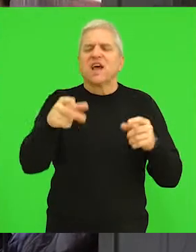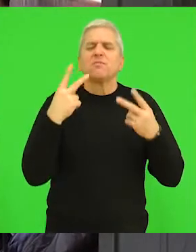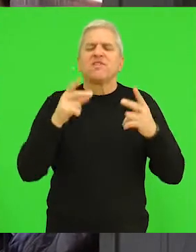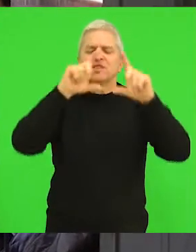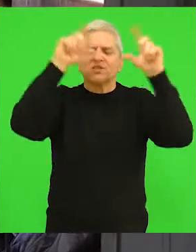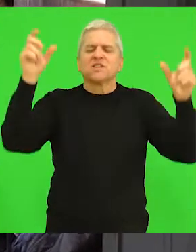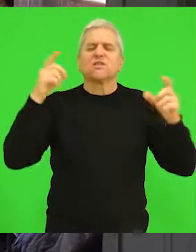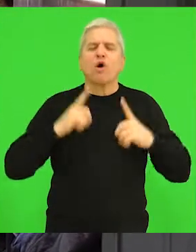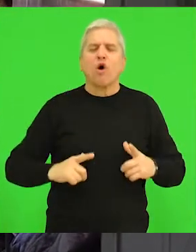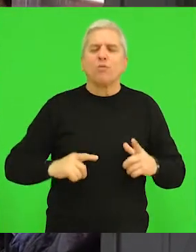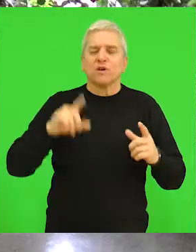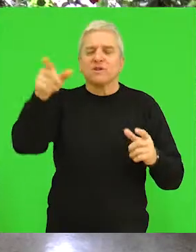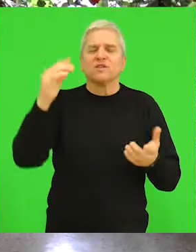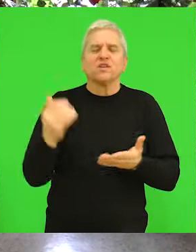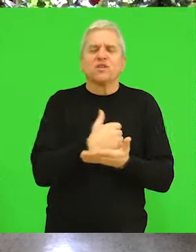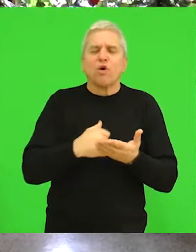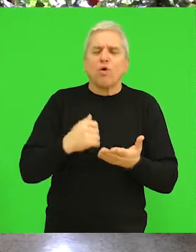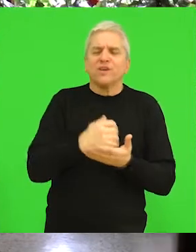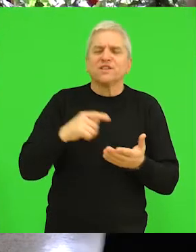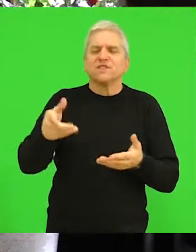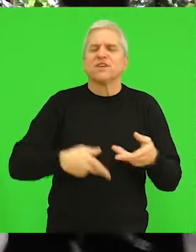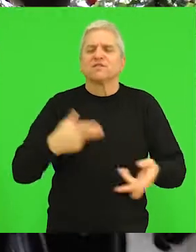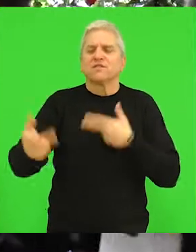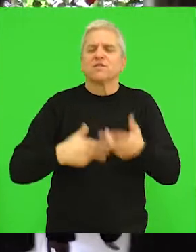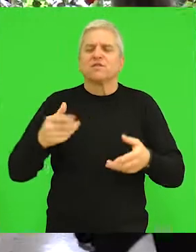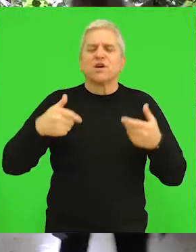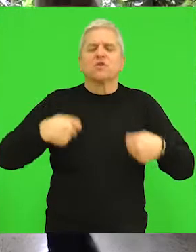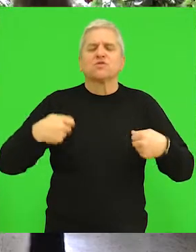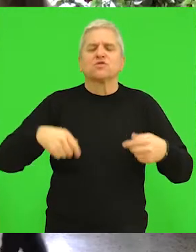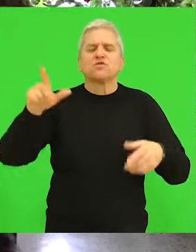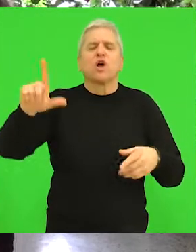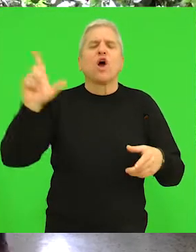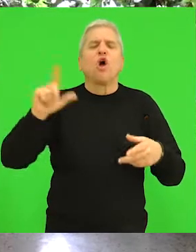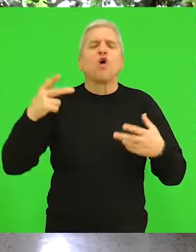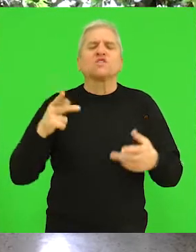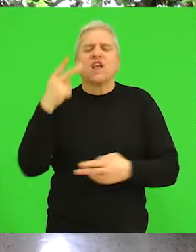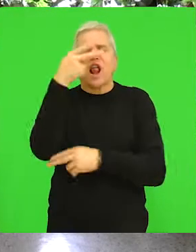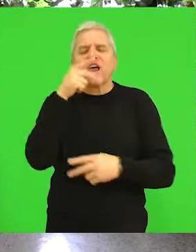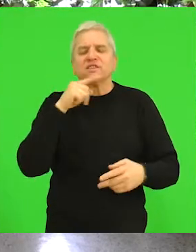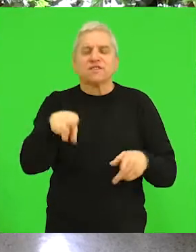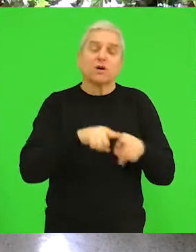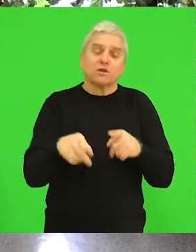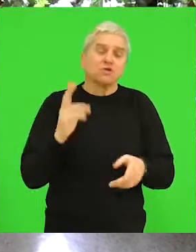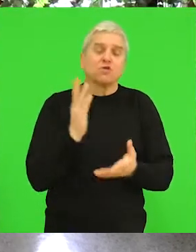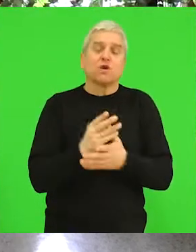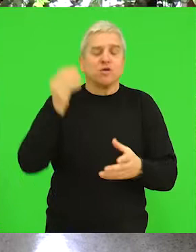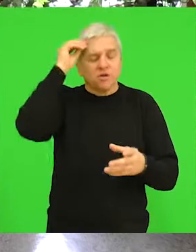objekat za vreme raspusta mogao i da privređuje izdavanjem soba po ugledu na hostele, a mogao bi i da služi kao smeštaj